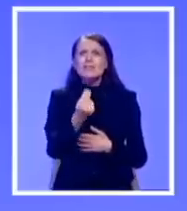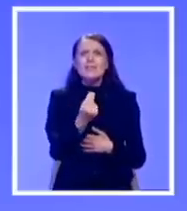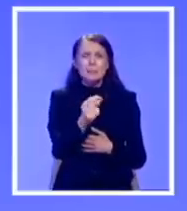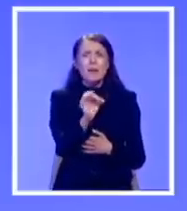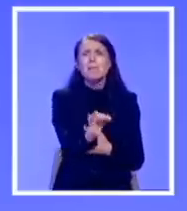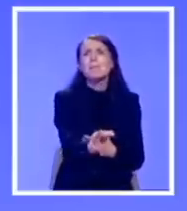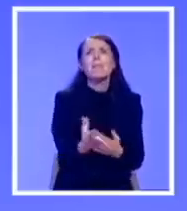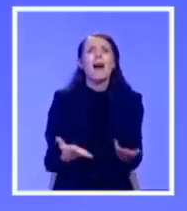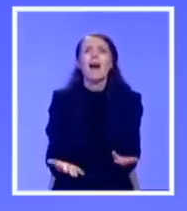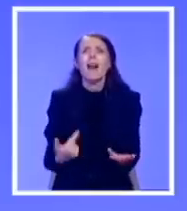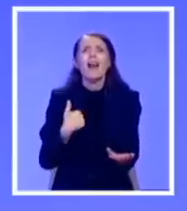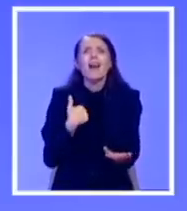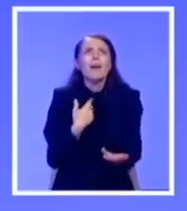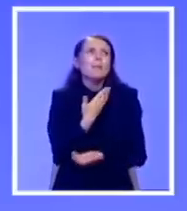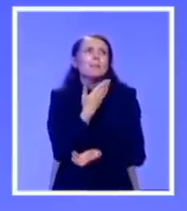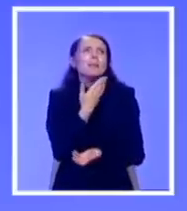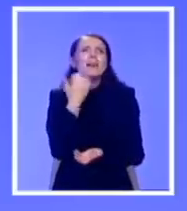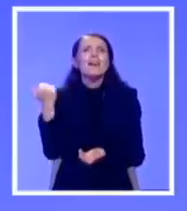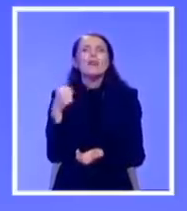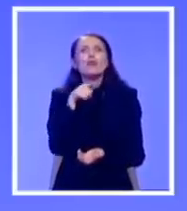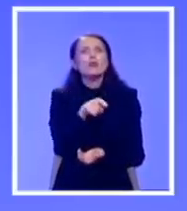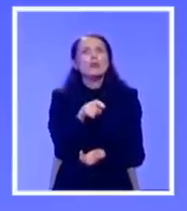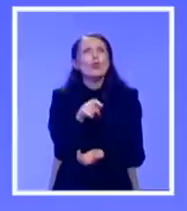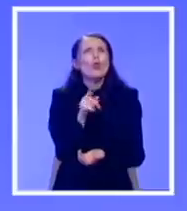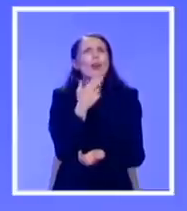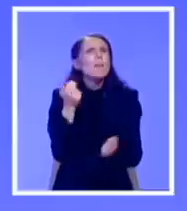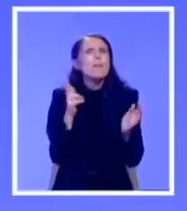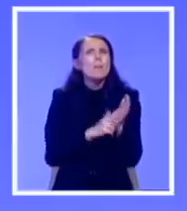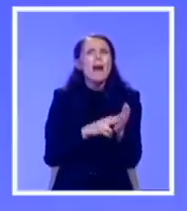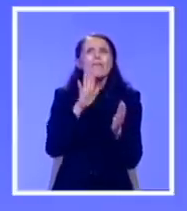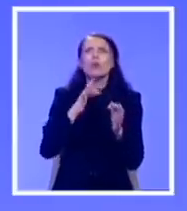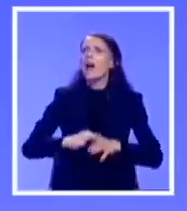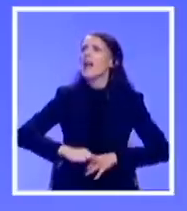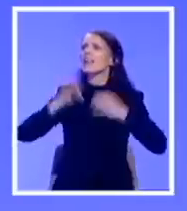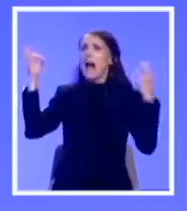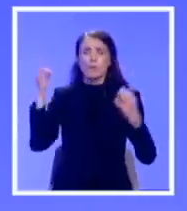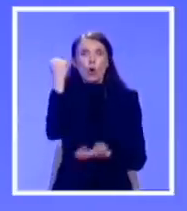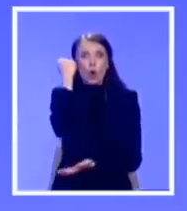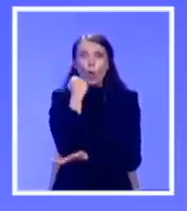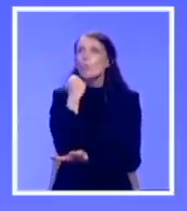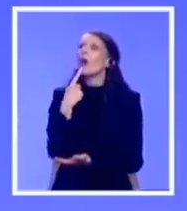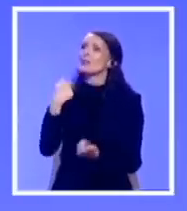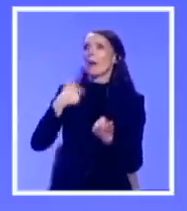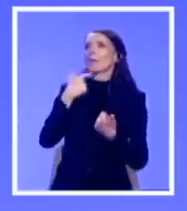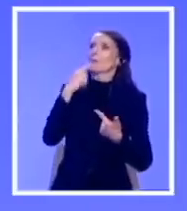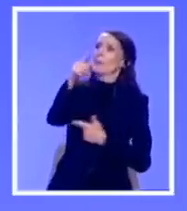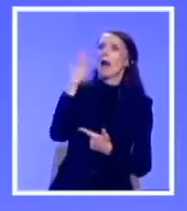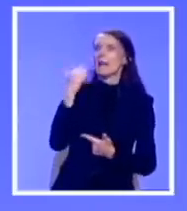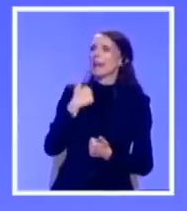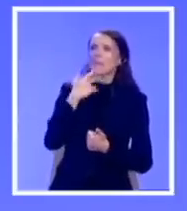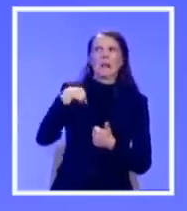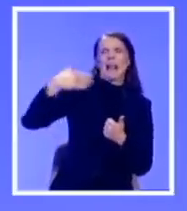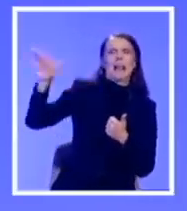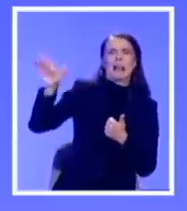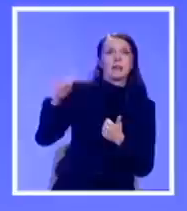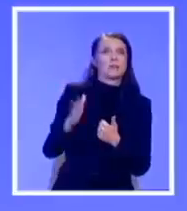nema to pravo i nema taj luksus da tako otvoreno i tako glupo, rekao bih, pokazuje simpatije i staje na stranu bilo koje opcije u američkim